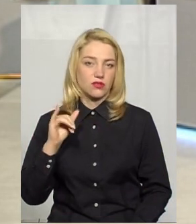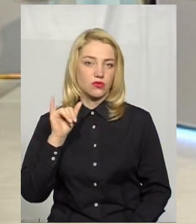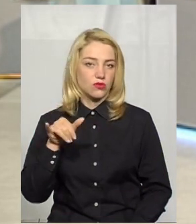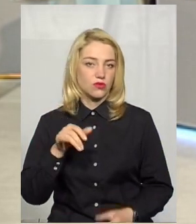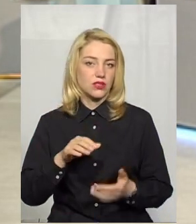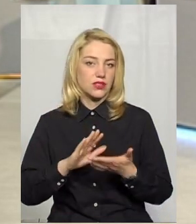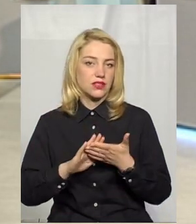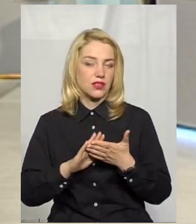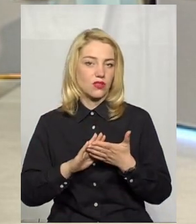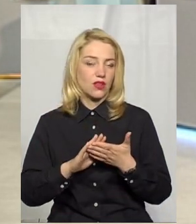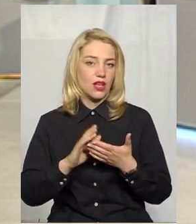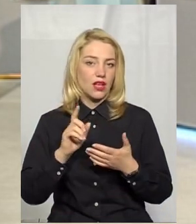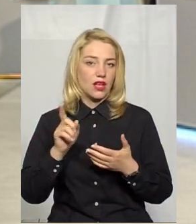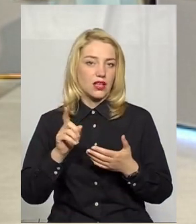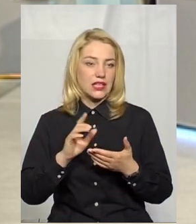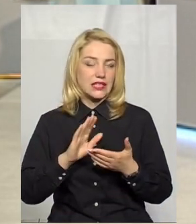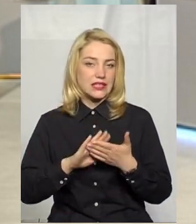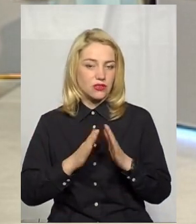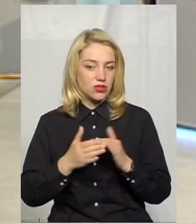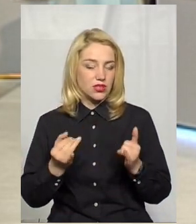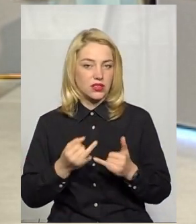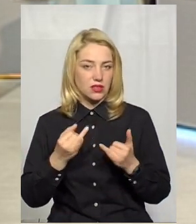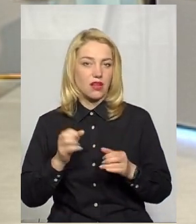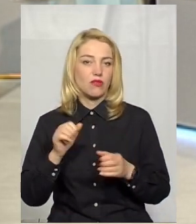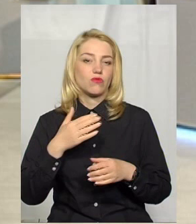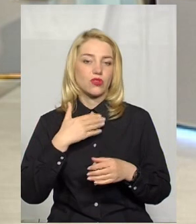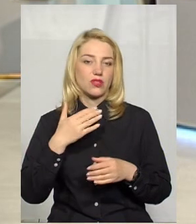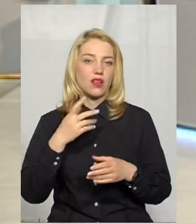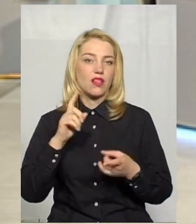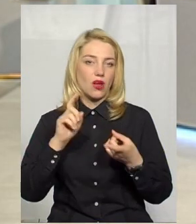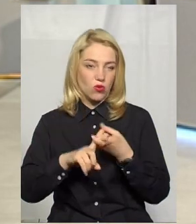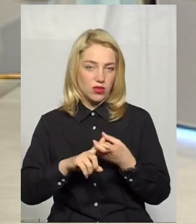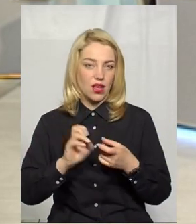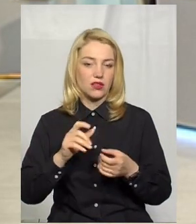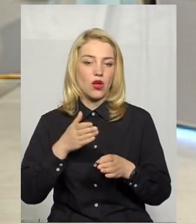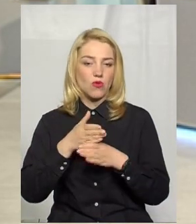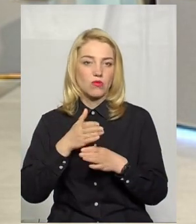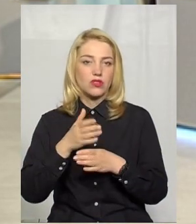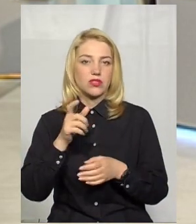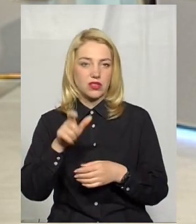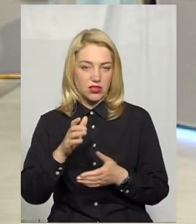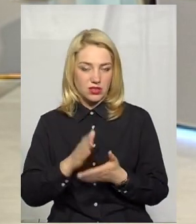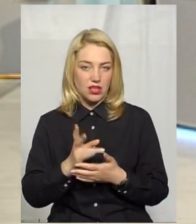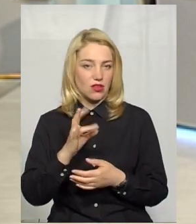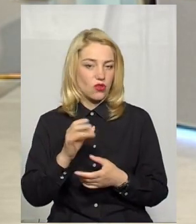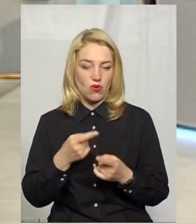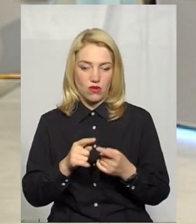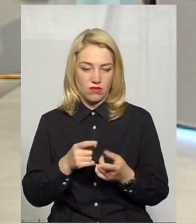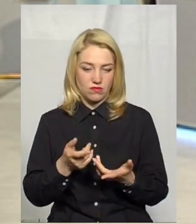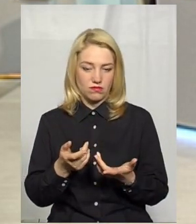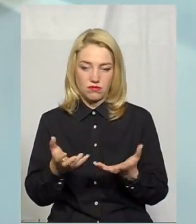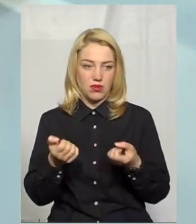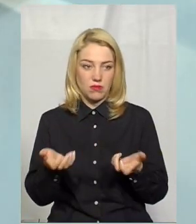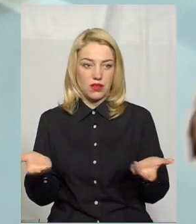цікава. Можна вийти з ним на контакт, в нього досить відкрита помічниця, але як такої фізичної приймальні ми теж не знайшли, хоча